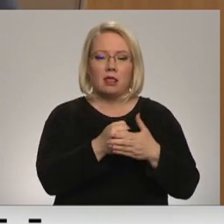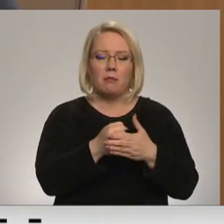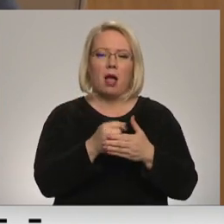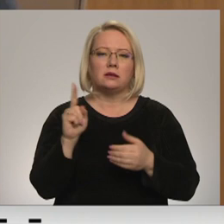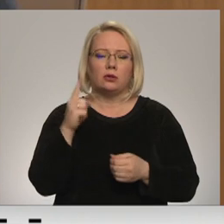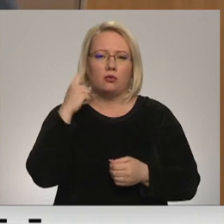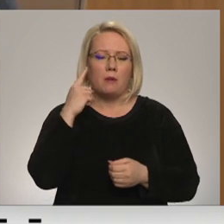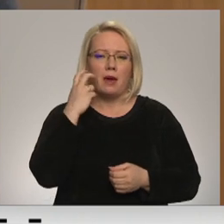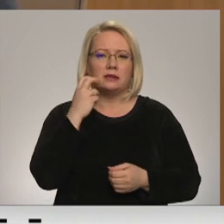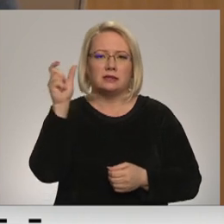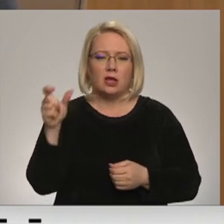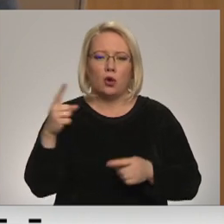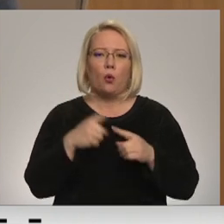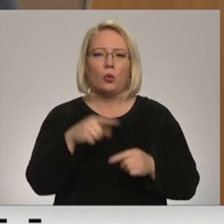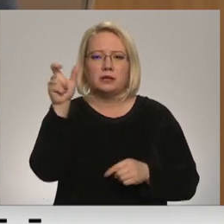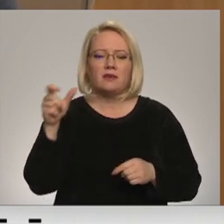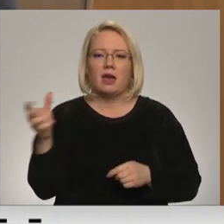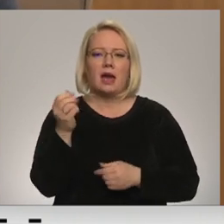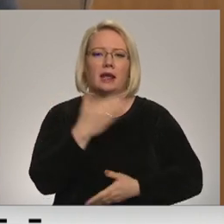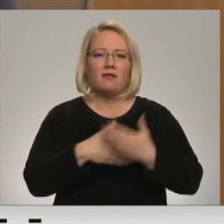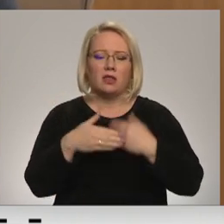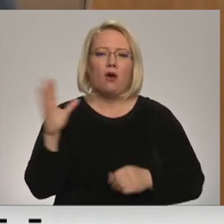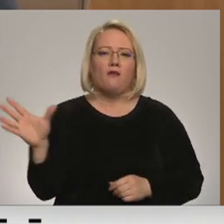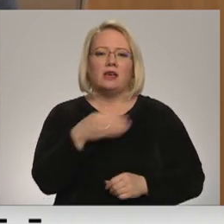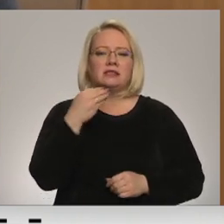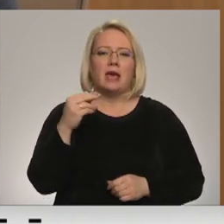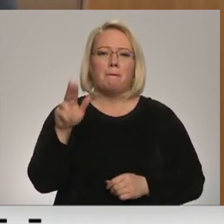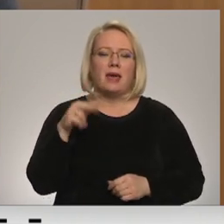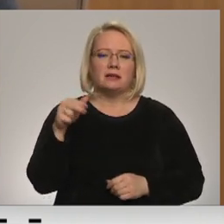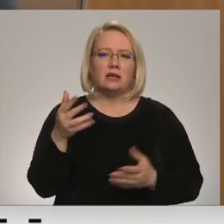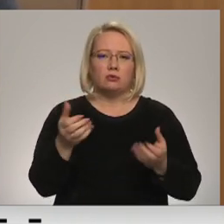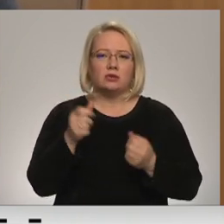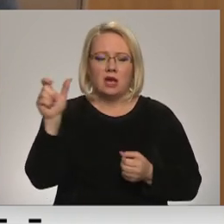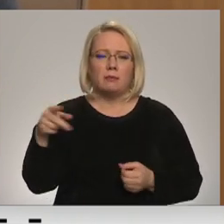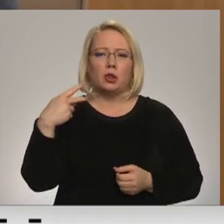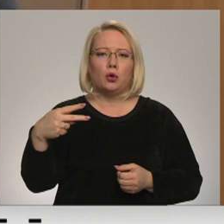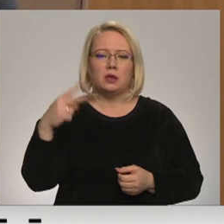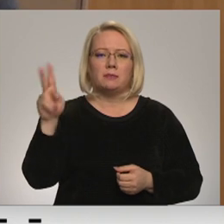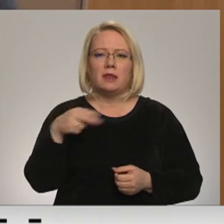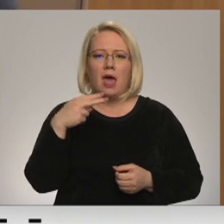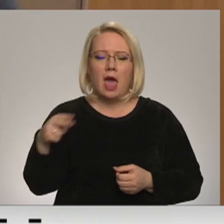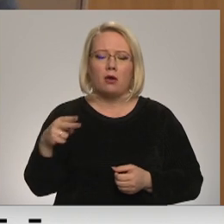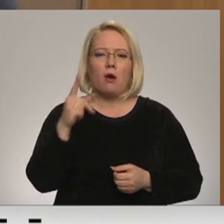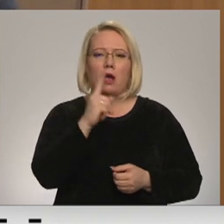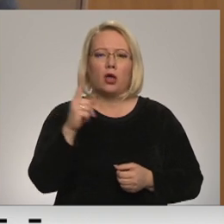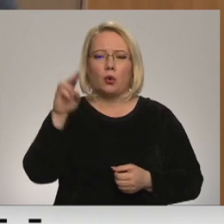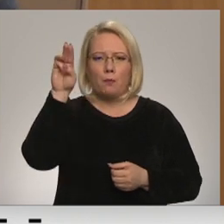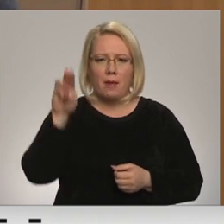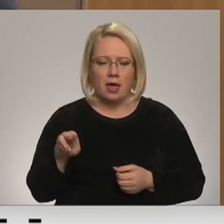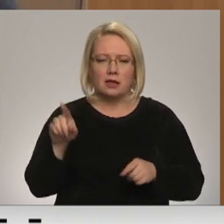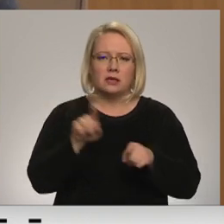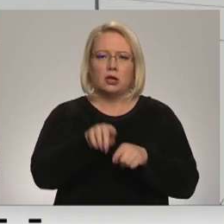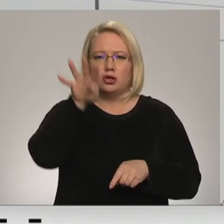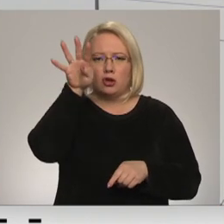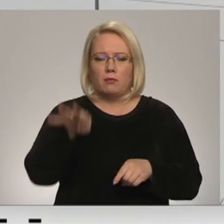cilvēkiem ar invaliditātu, visiem pensiju saņēmējiem 20 eiro katru mēnesi, arī četru mēnešu